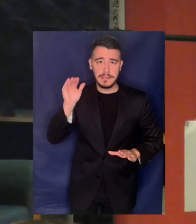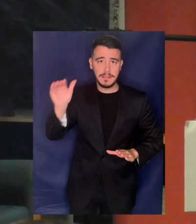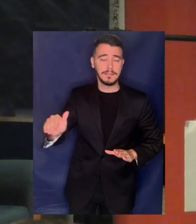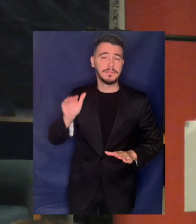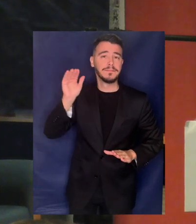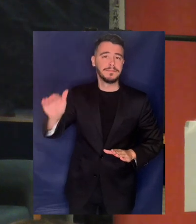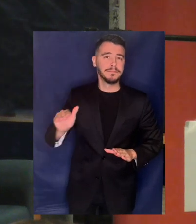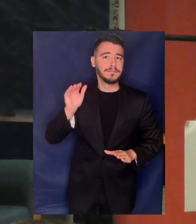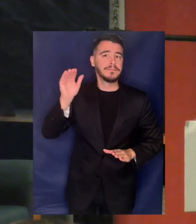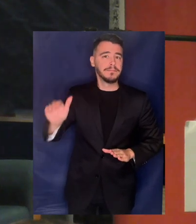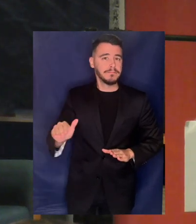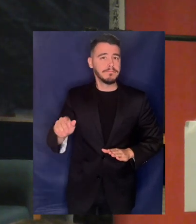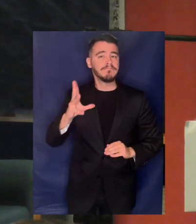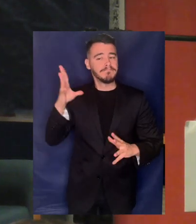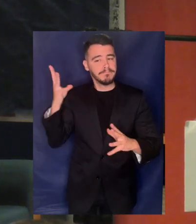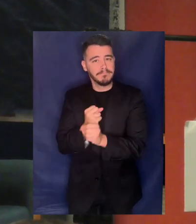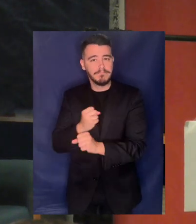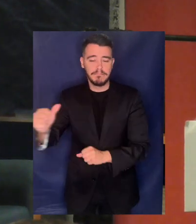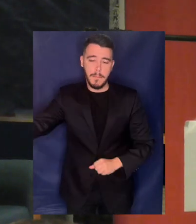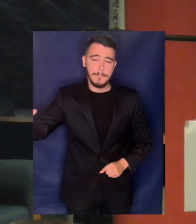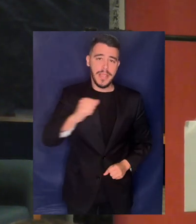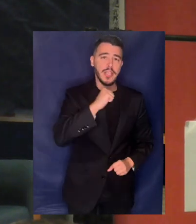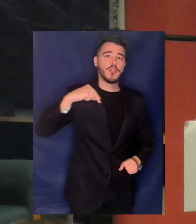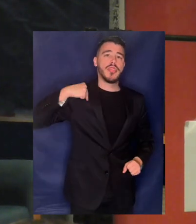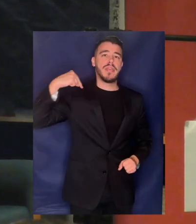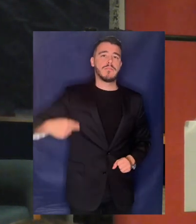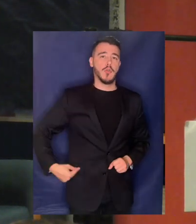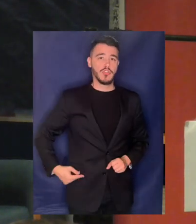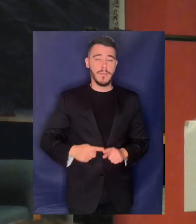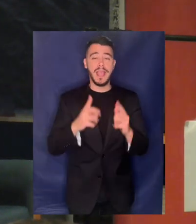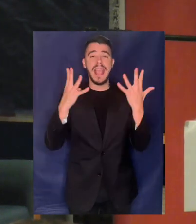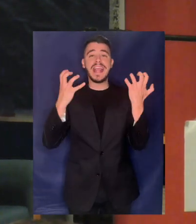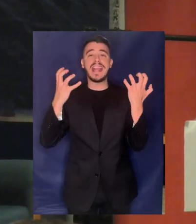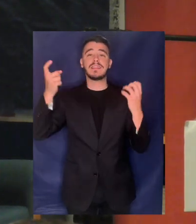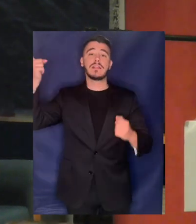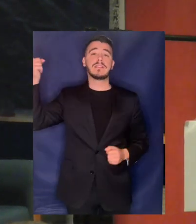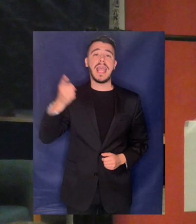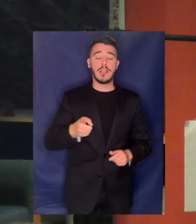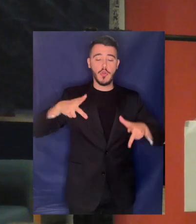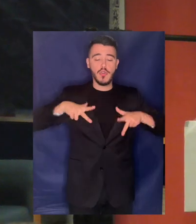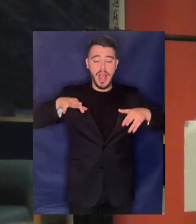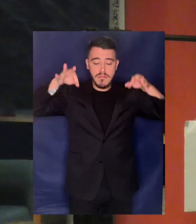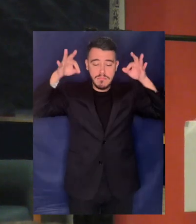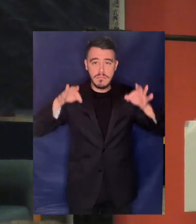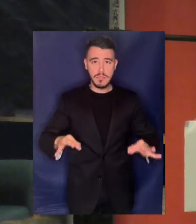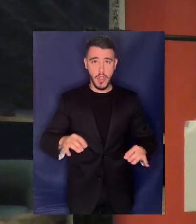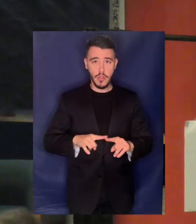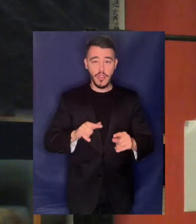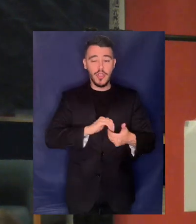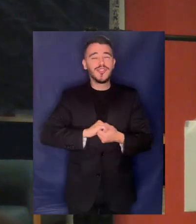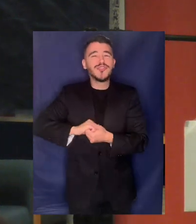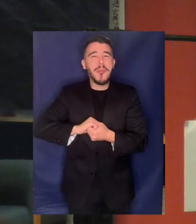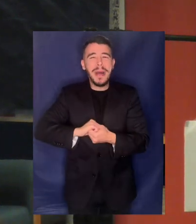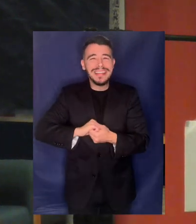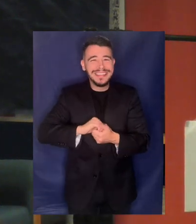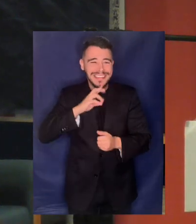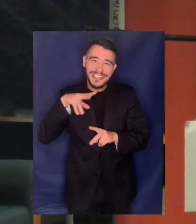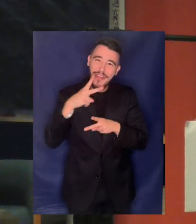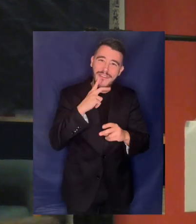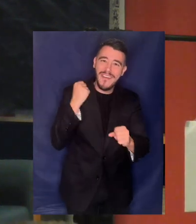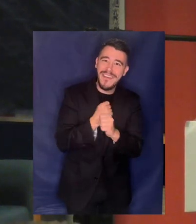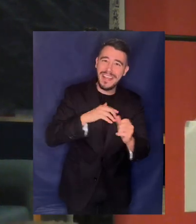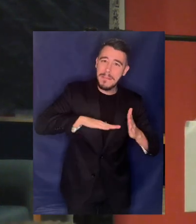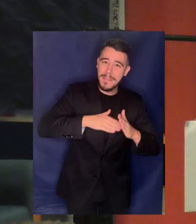λειτουργήσε μια δημόσια επιχείρηση όπου το κράτος έχει το 90% και το συνδικάτο των εργαζομένων το 10%